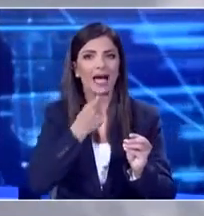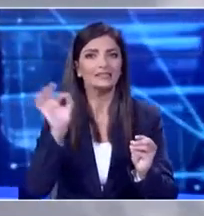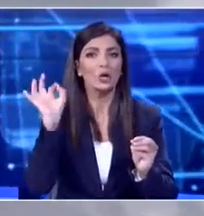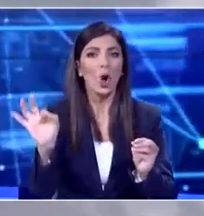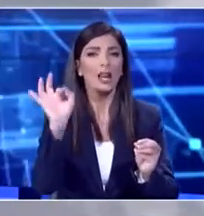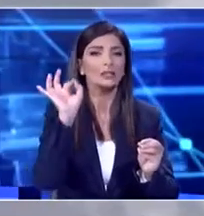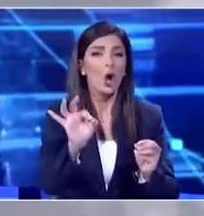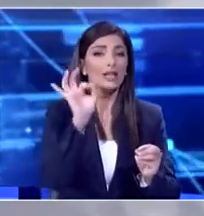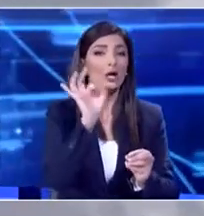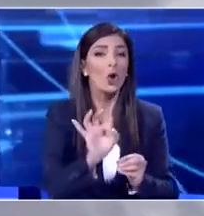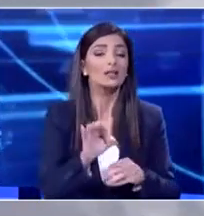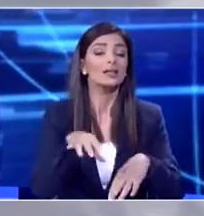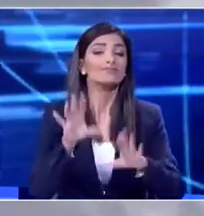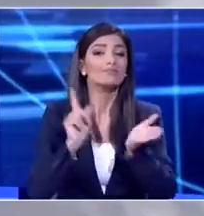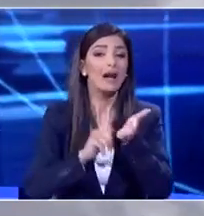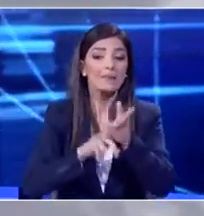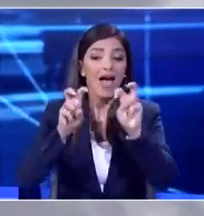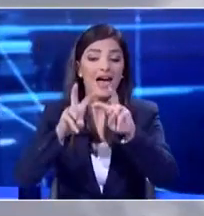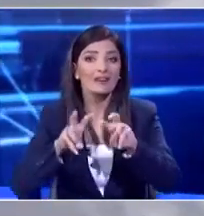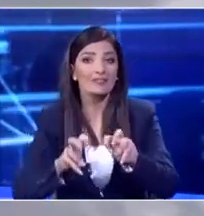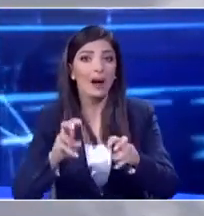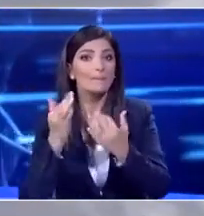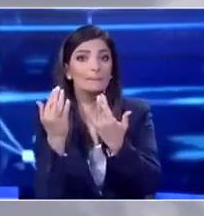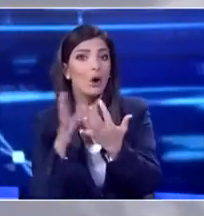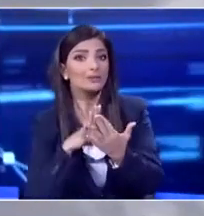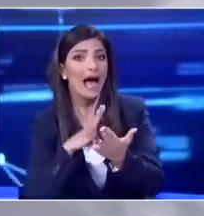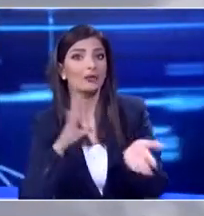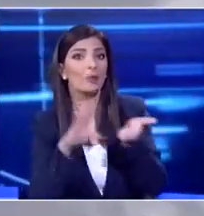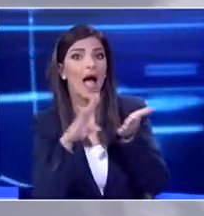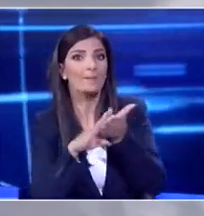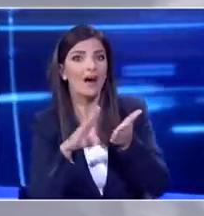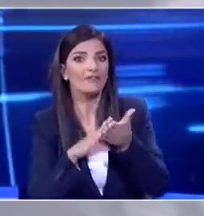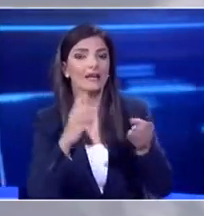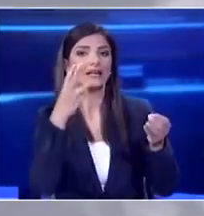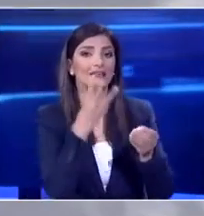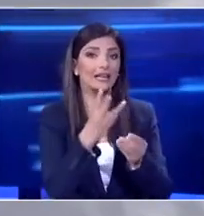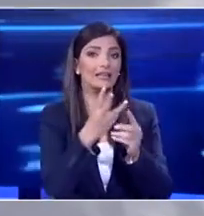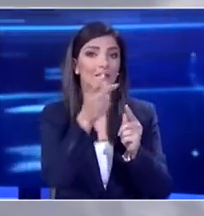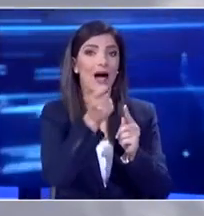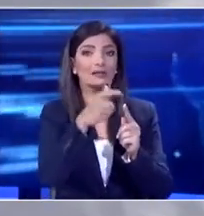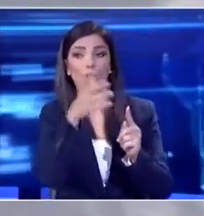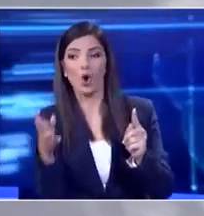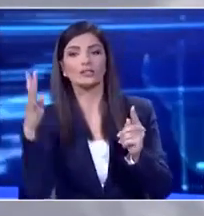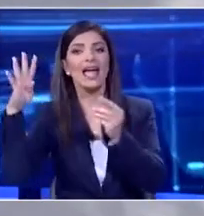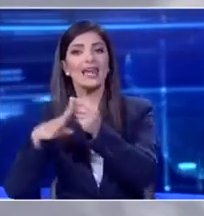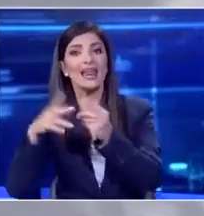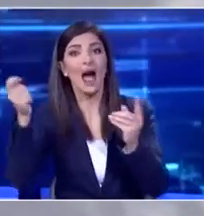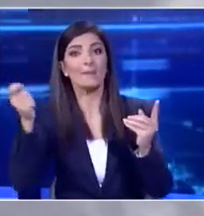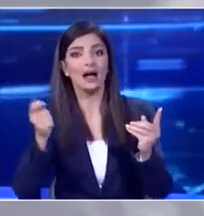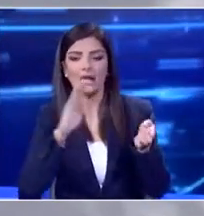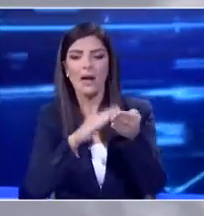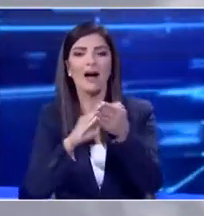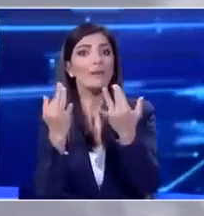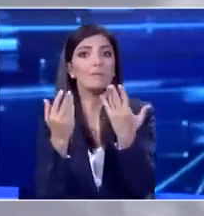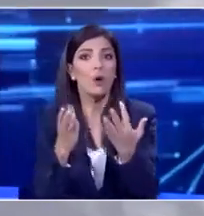επαφές που είχαν τις τελευταίες 5 μέρες είναι αυτό που τονίζω ακόμα μια φορά ότι όσοι προέρχονται από ταξίδι σε φόρες με